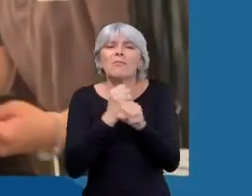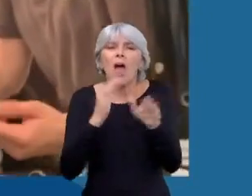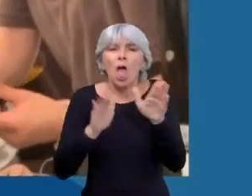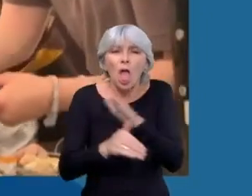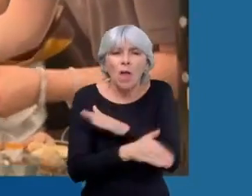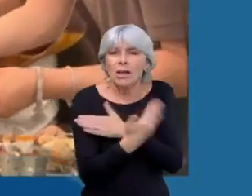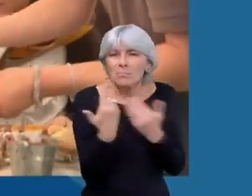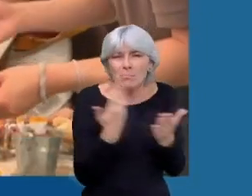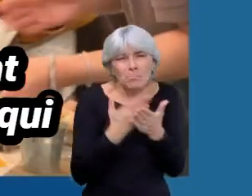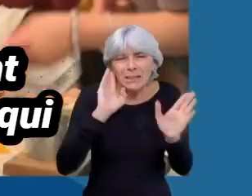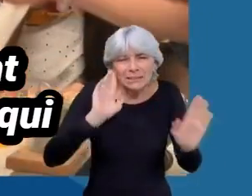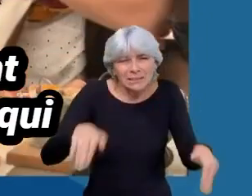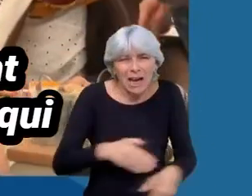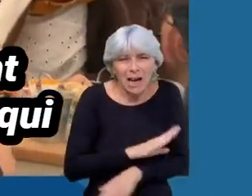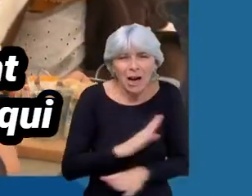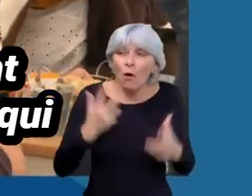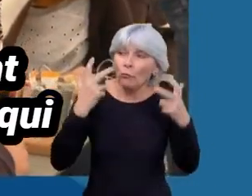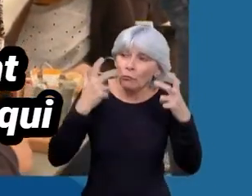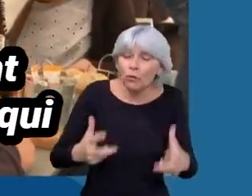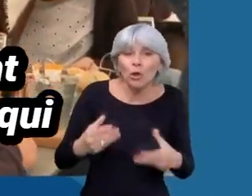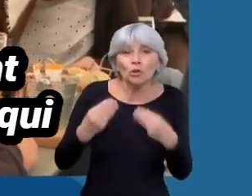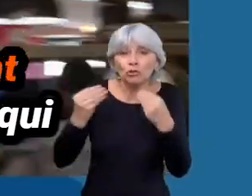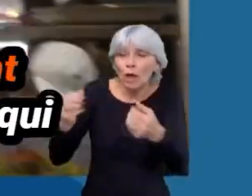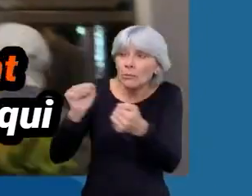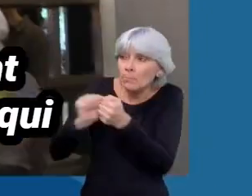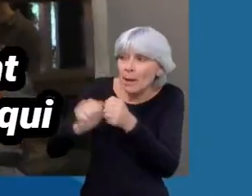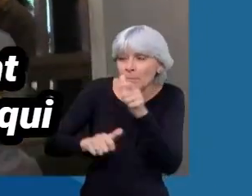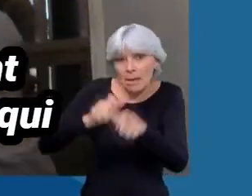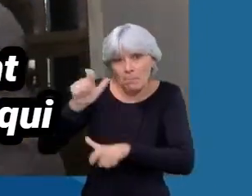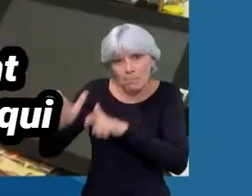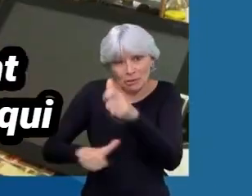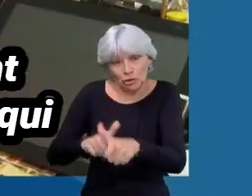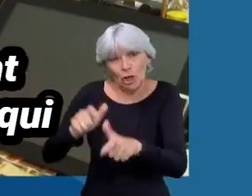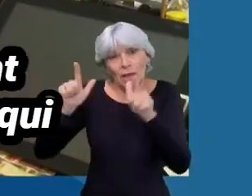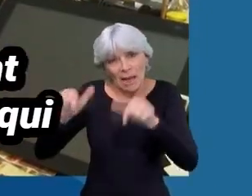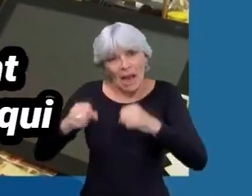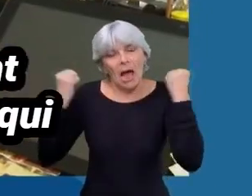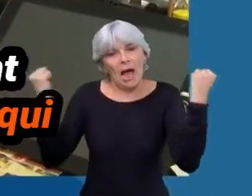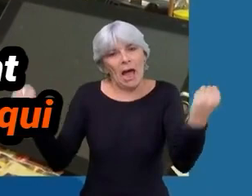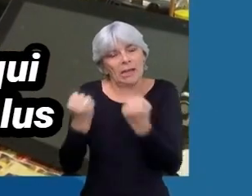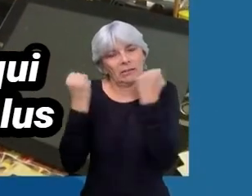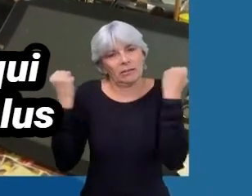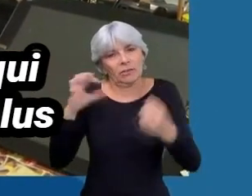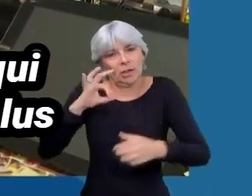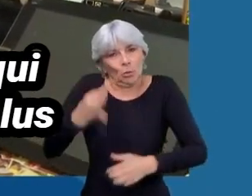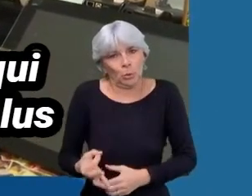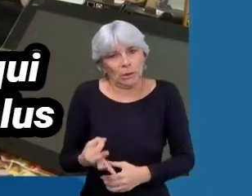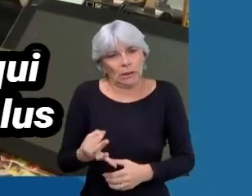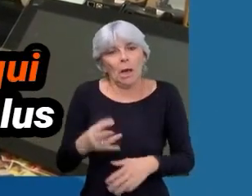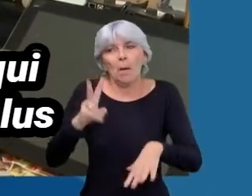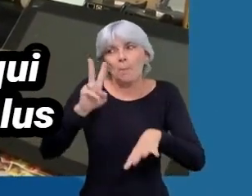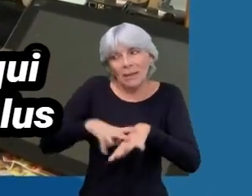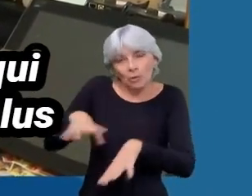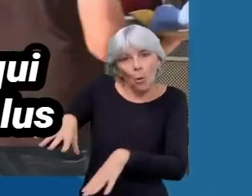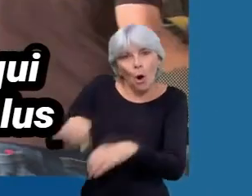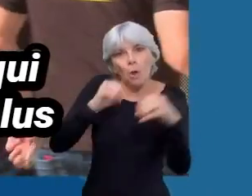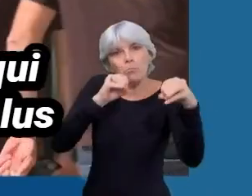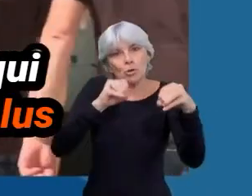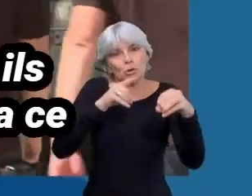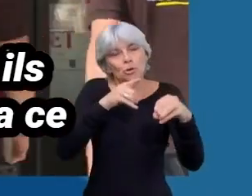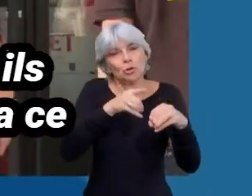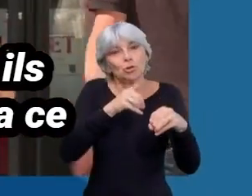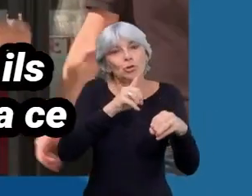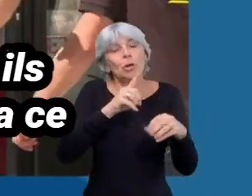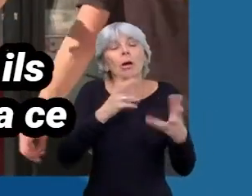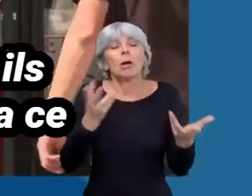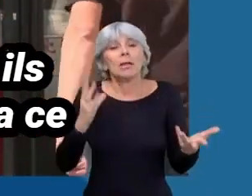Ça n'a strictement rien à voir. On veut régulariser ceux qui ont une activité en France régulière, qui sont employés par des patrons, qui d'ailleurs devraient les déclarer